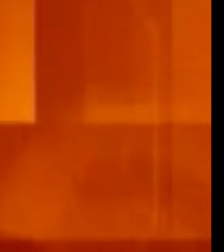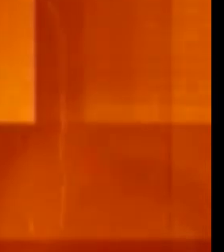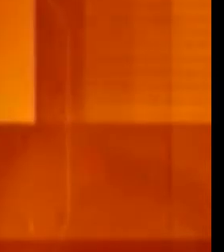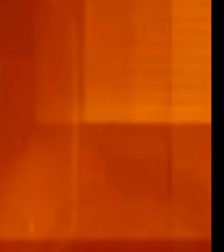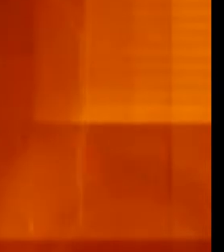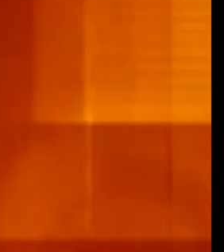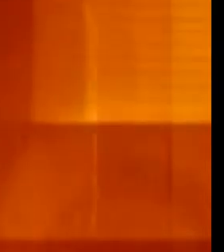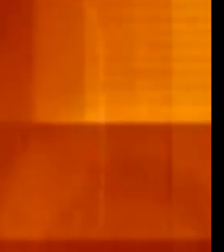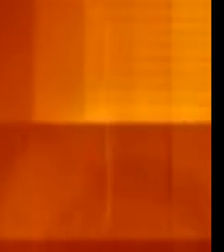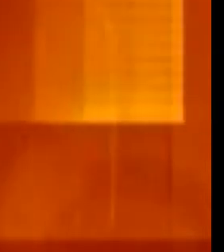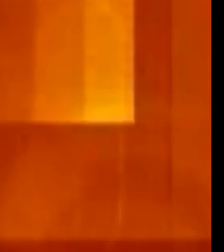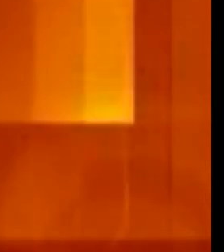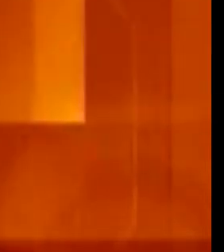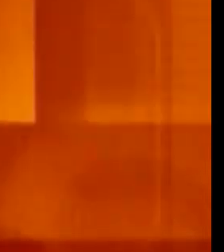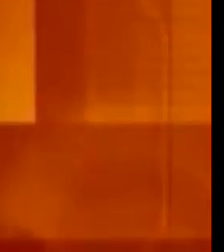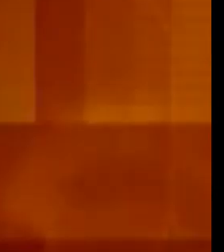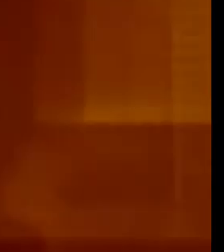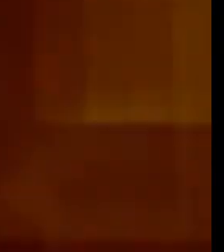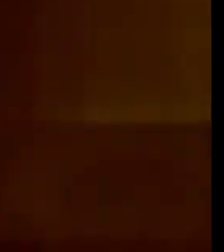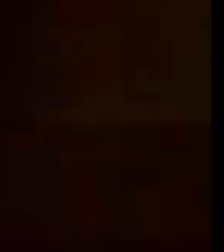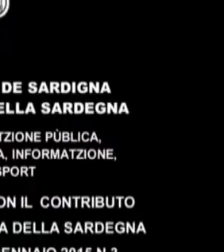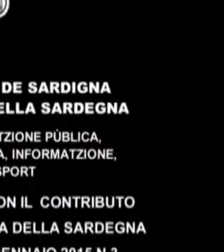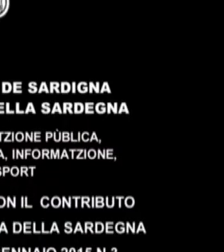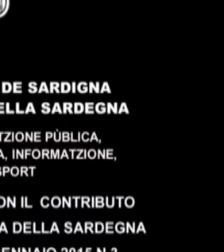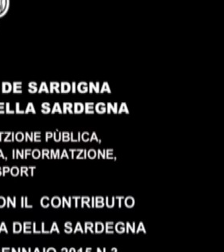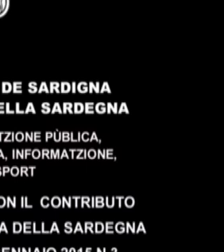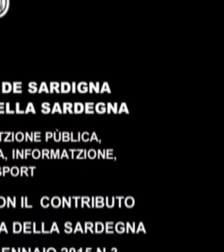grazie a voi